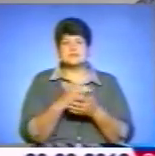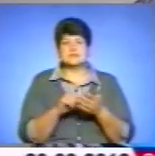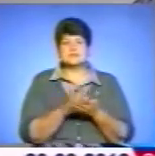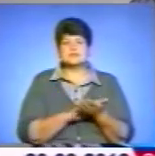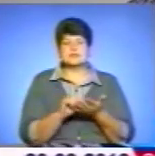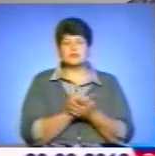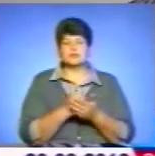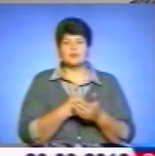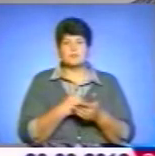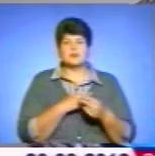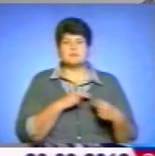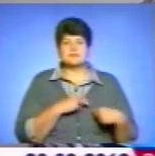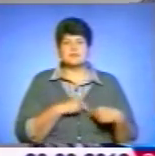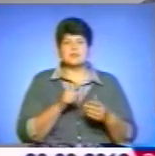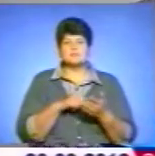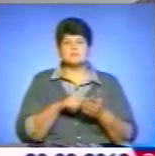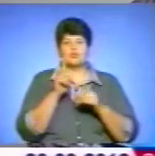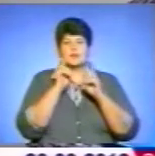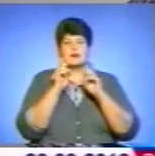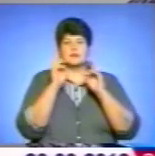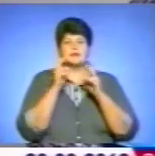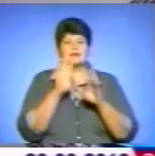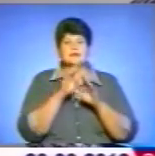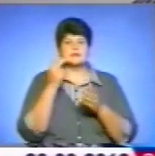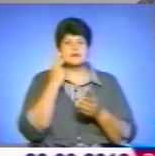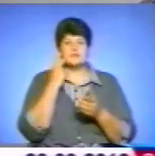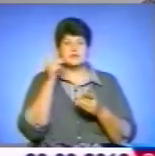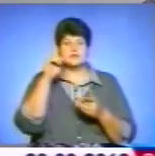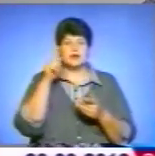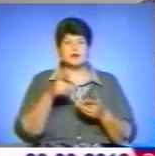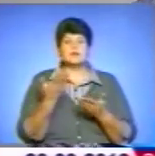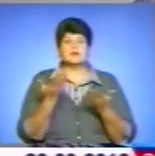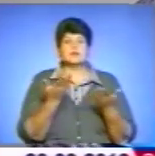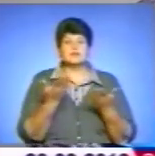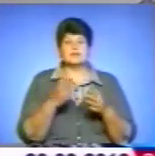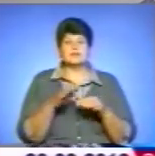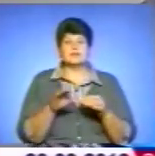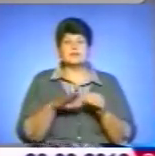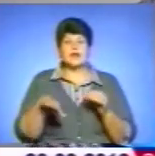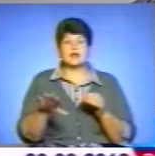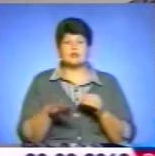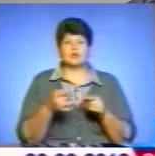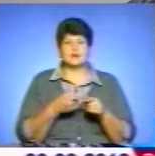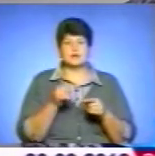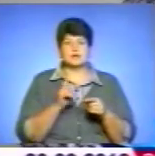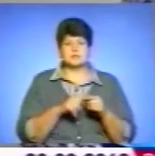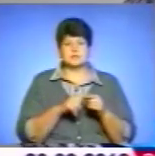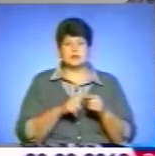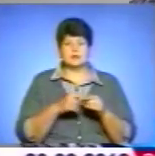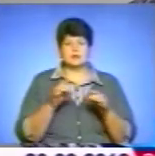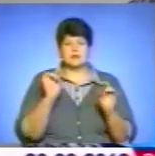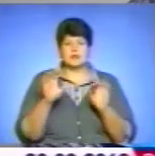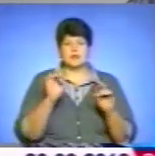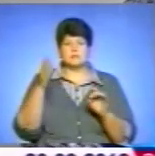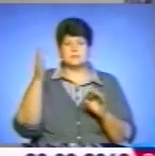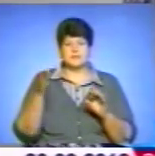працівники міської ради, не завжди знаємо, на чої території знаходиться дана площина. Чи це приватна власність, чи це комунальна власність. І тому,